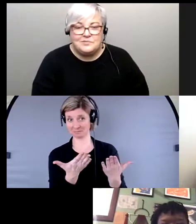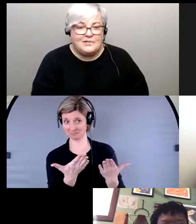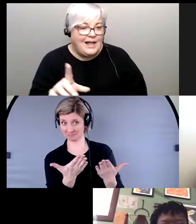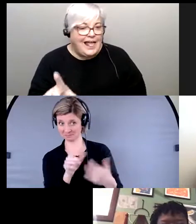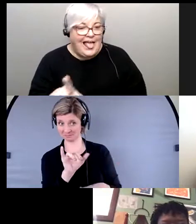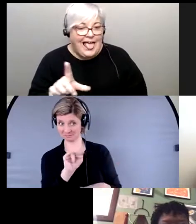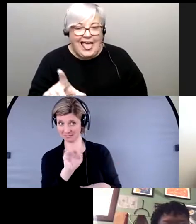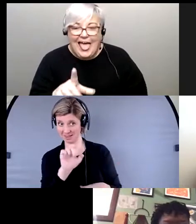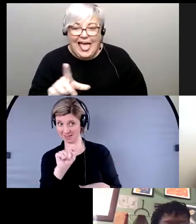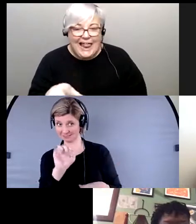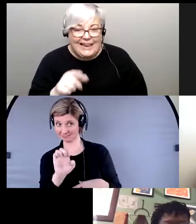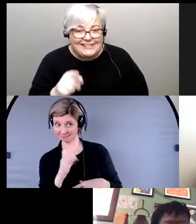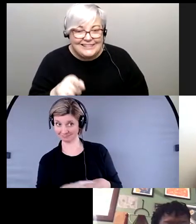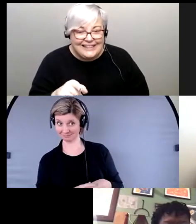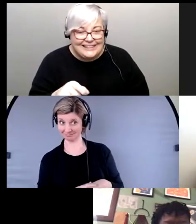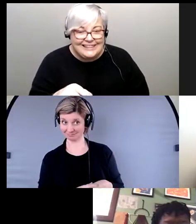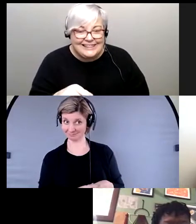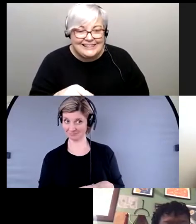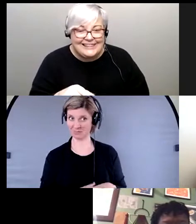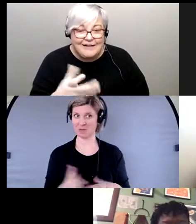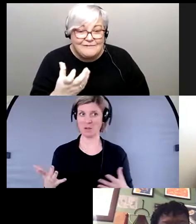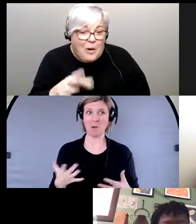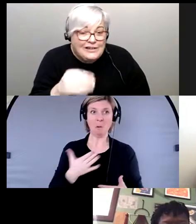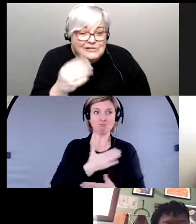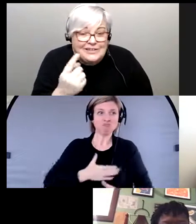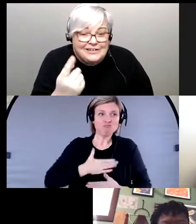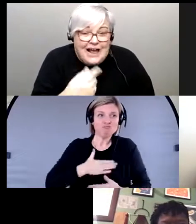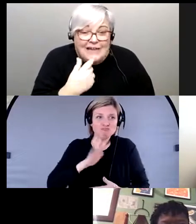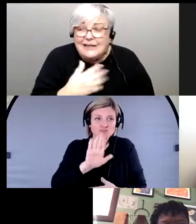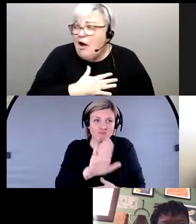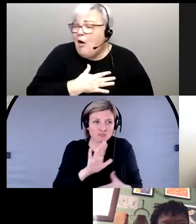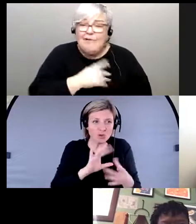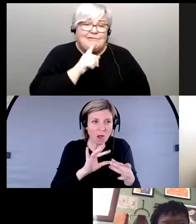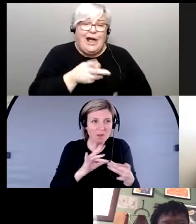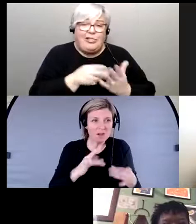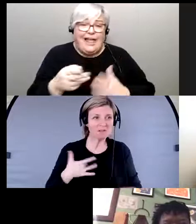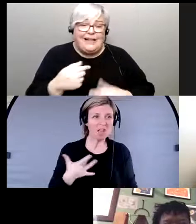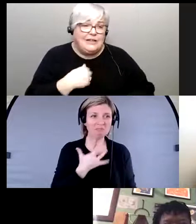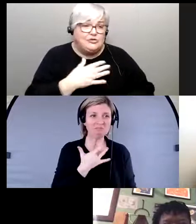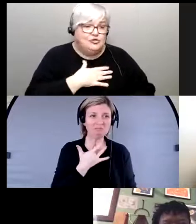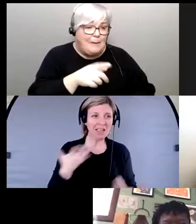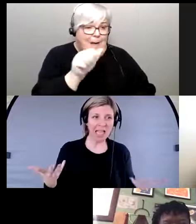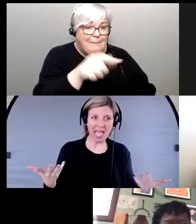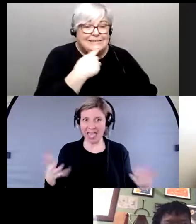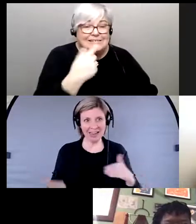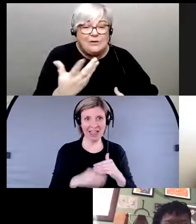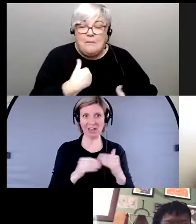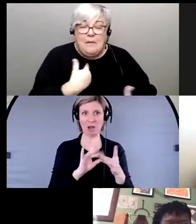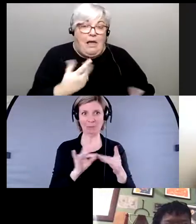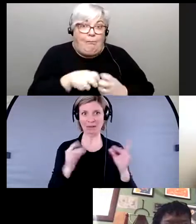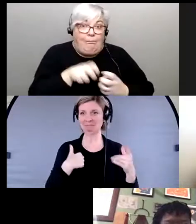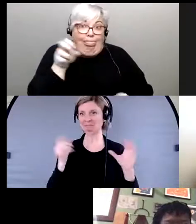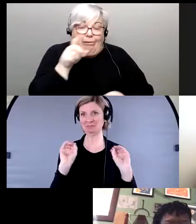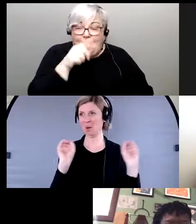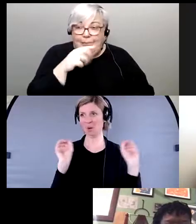je ne sais pas si vous voulez dire quelque chose très honnêtement j'ai beaucoup aimé ce qu'Amy a dit je suis sans mots c'était vraiment